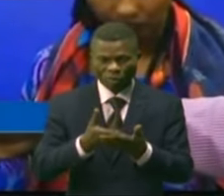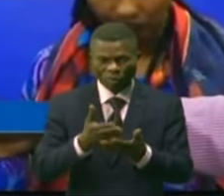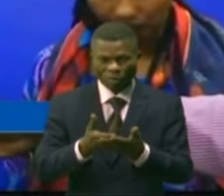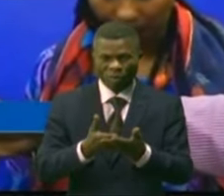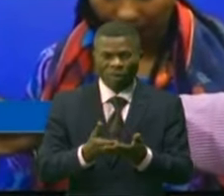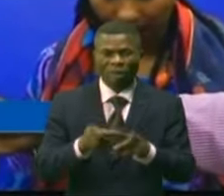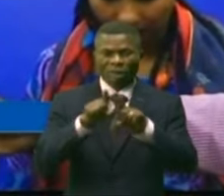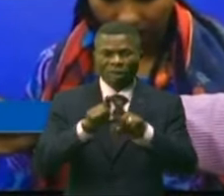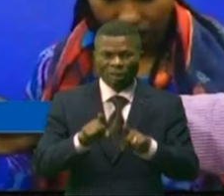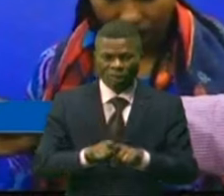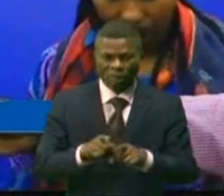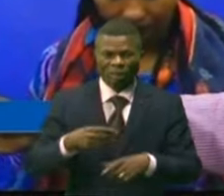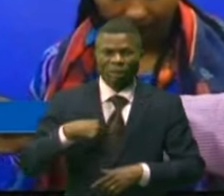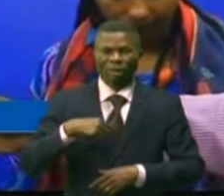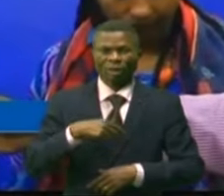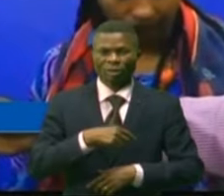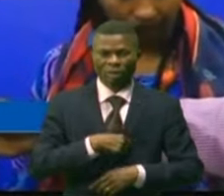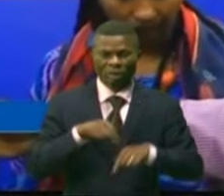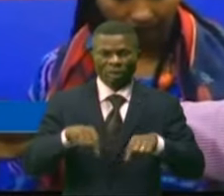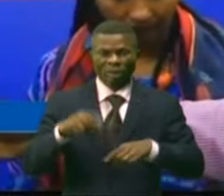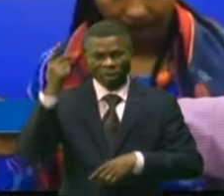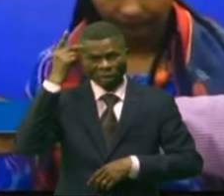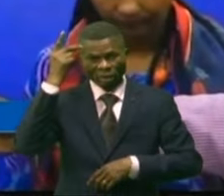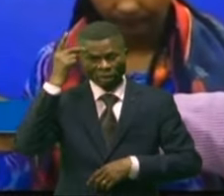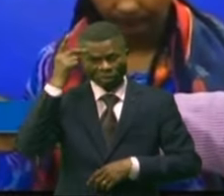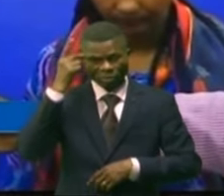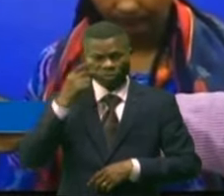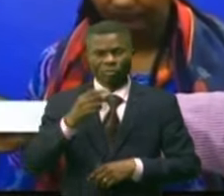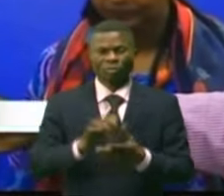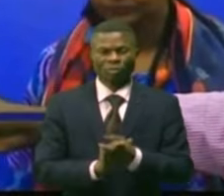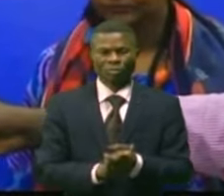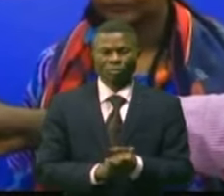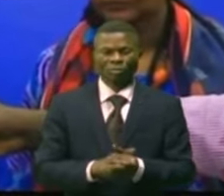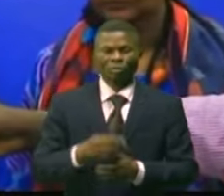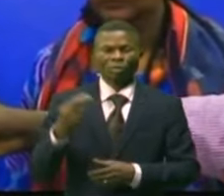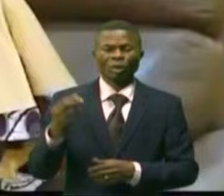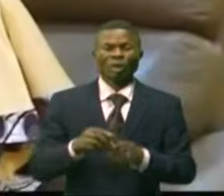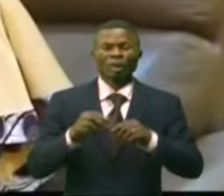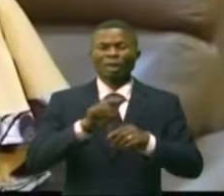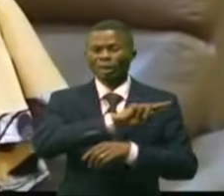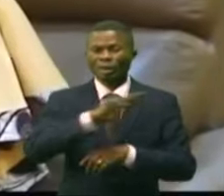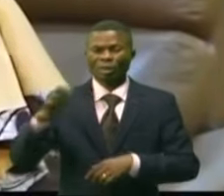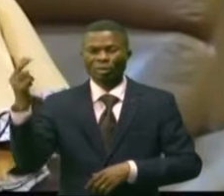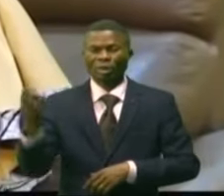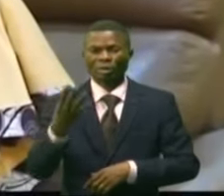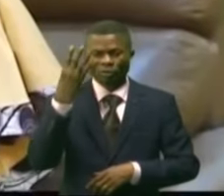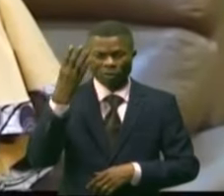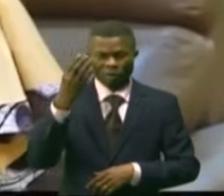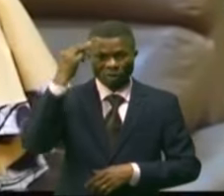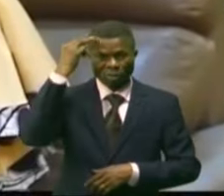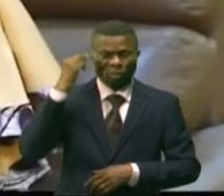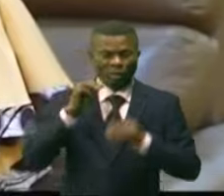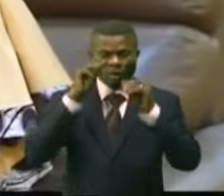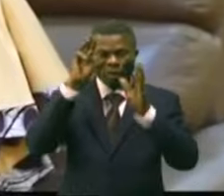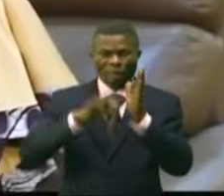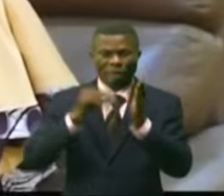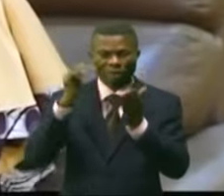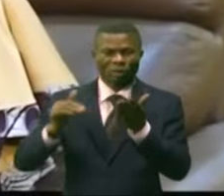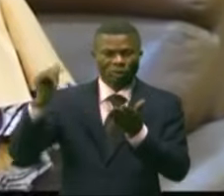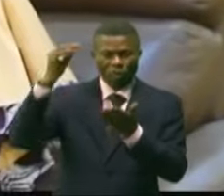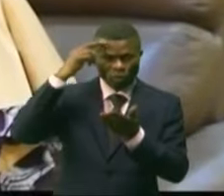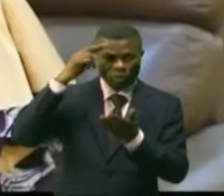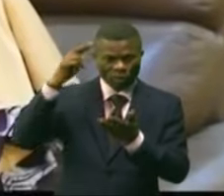Macron était venu ici à Kinshasa en mars 2023, il avait quatre ministres avec lui, dont la ministre de l'enseignement supérieur. C'est dire à quel point